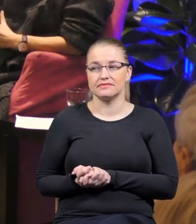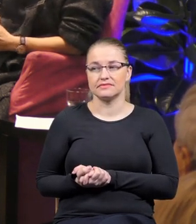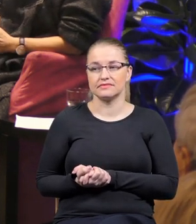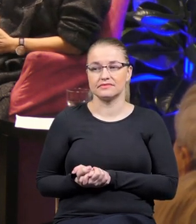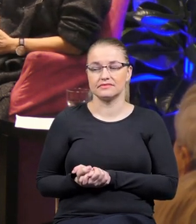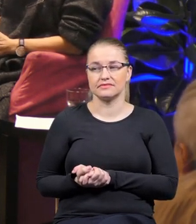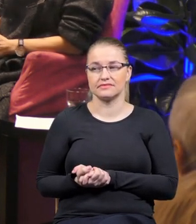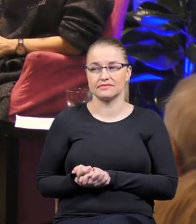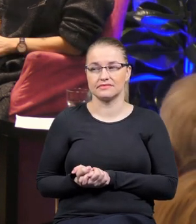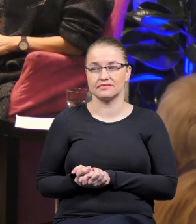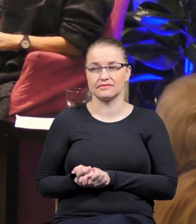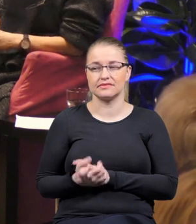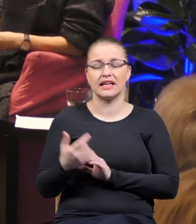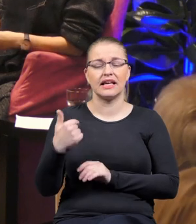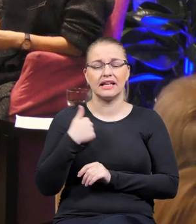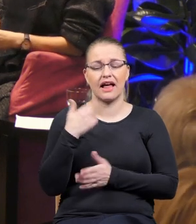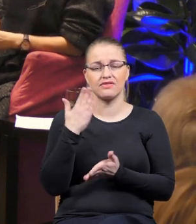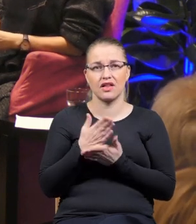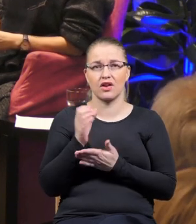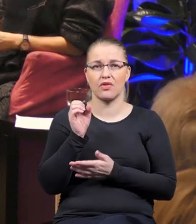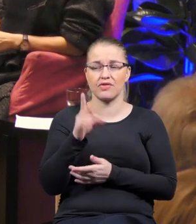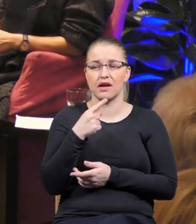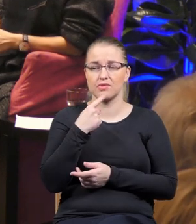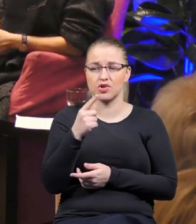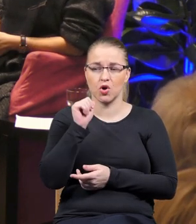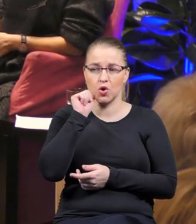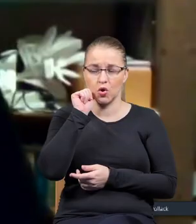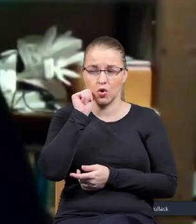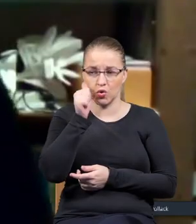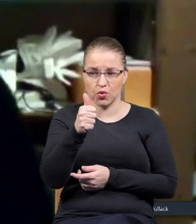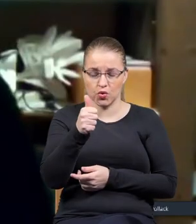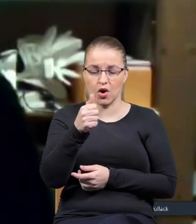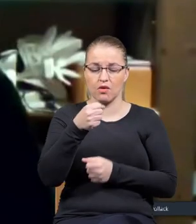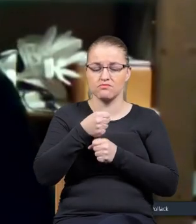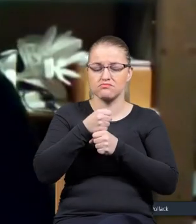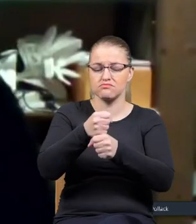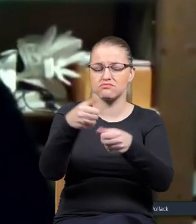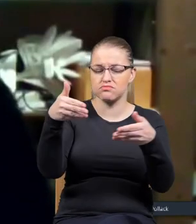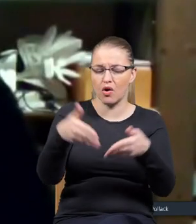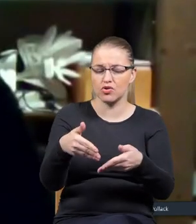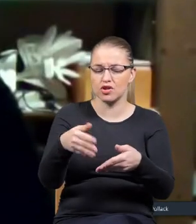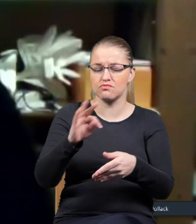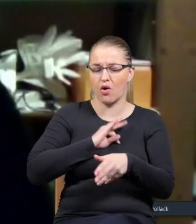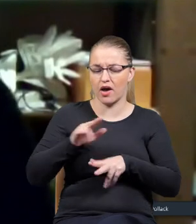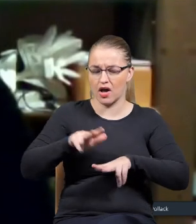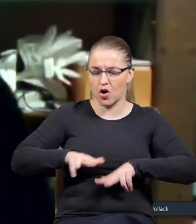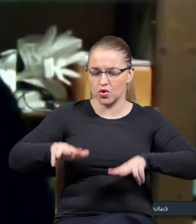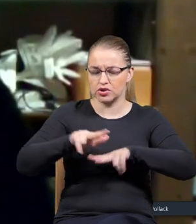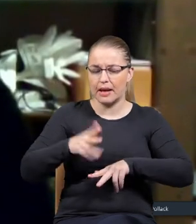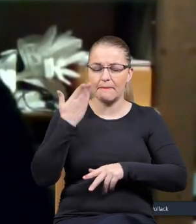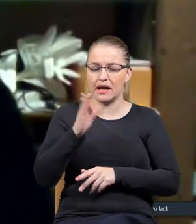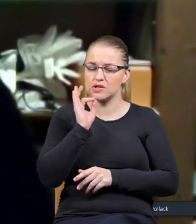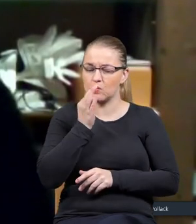Nie, ja tylko tak brzmi, bo jutro mam pogrzeb mojego krewnego, bardzo